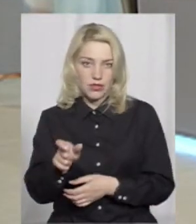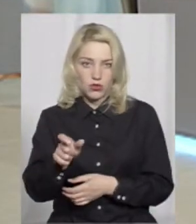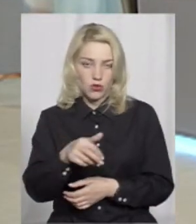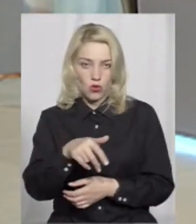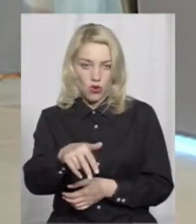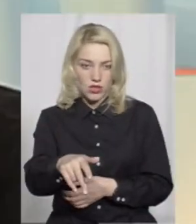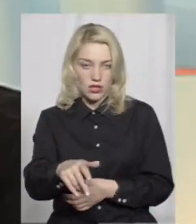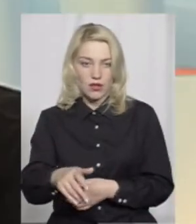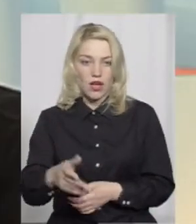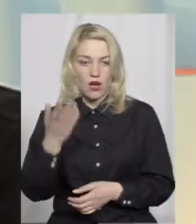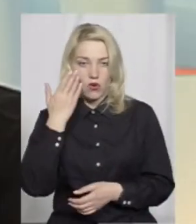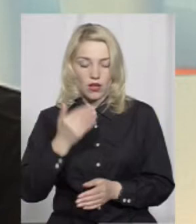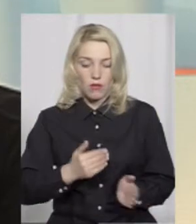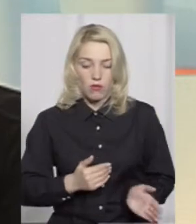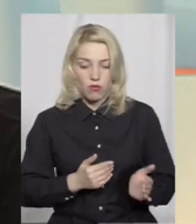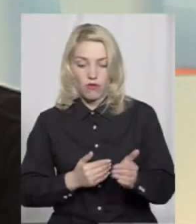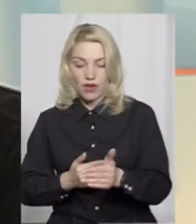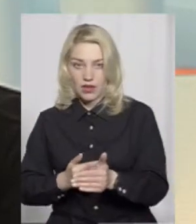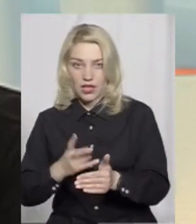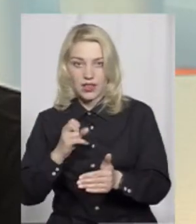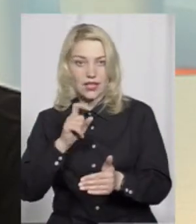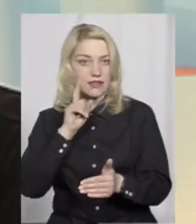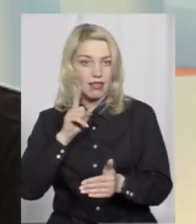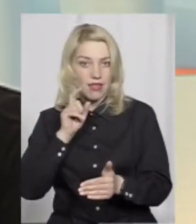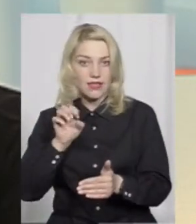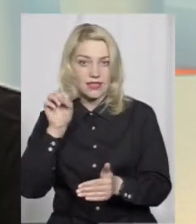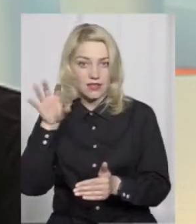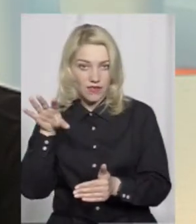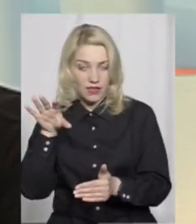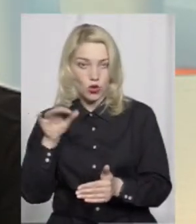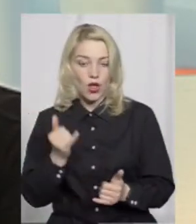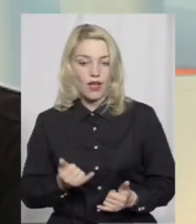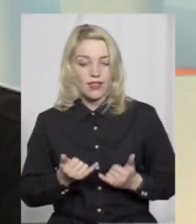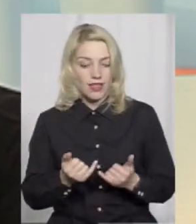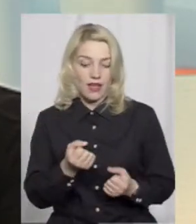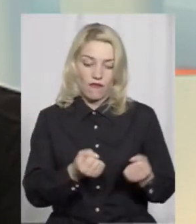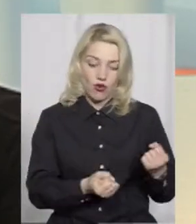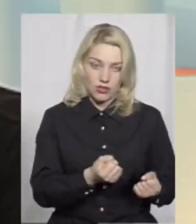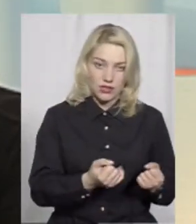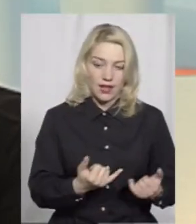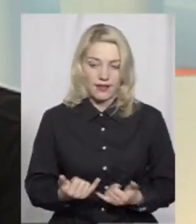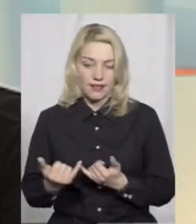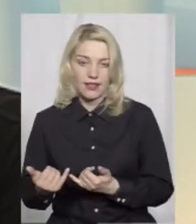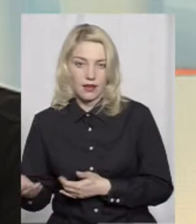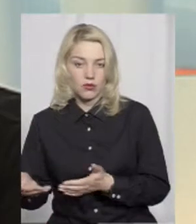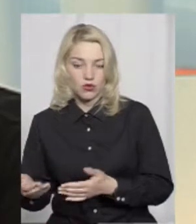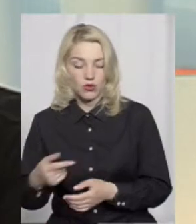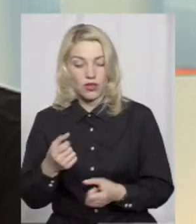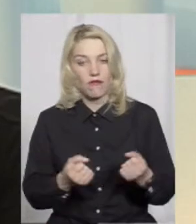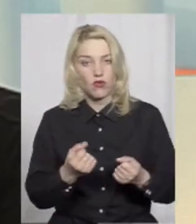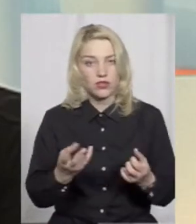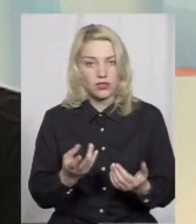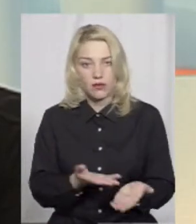Повертаючи, коли є зелене світло, світлофора для водія і для пішохода, він повинен пропустити